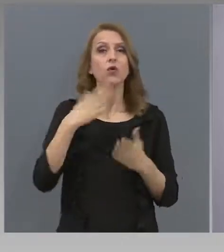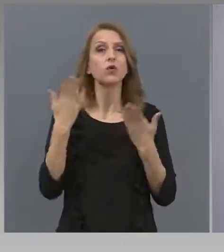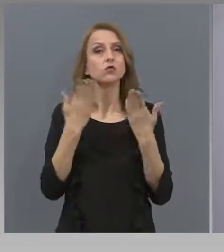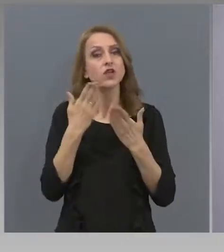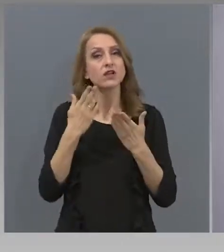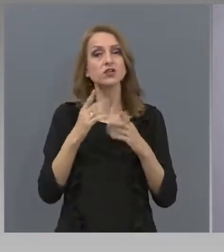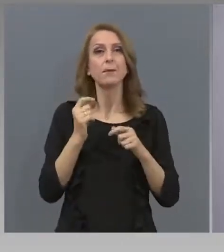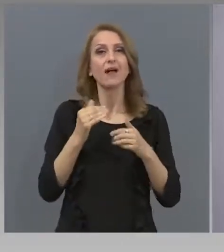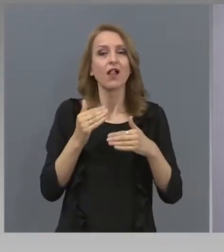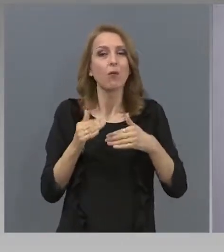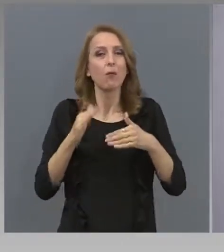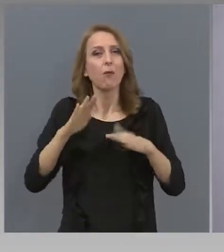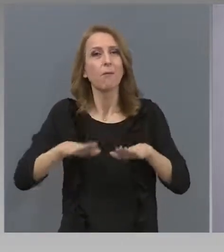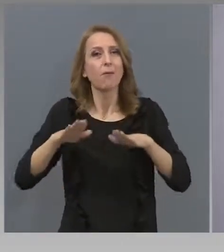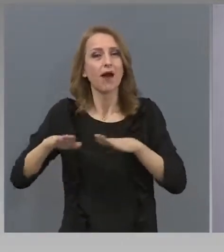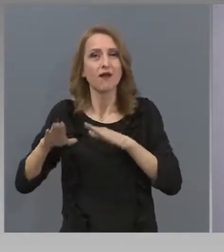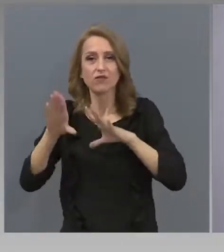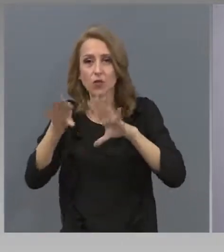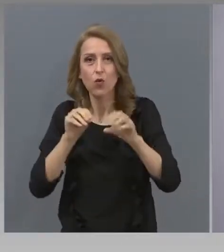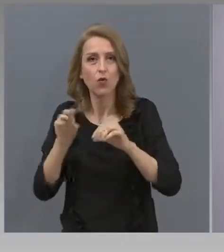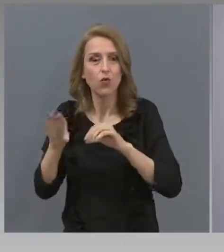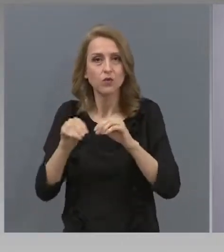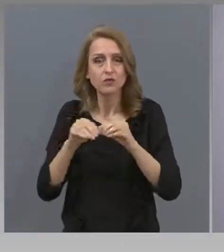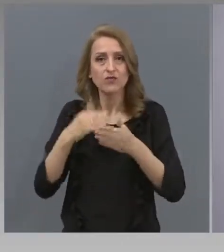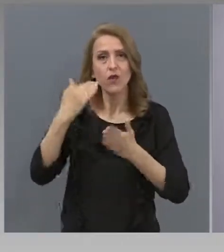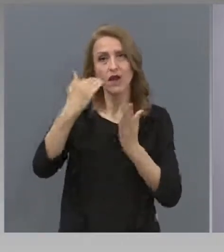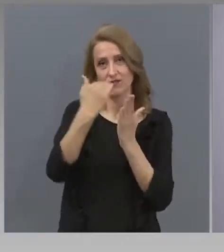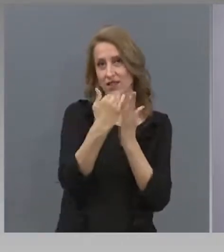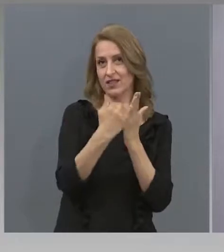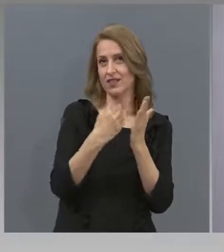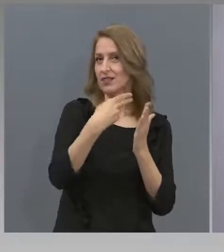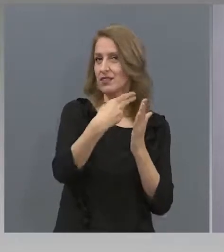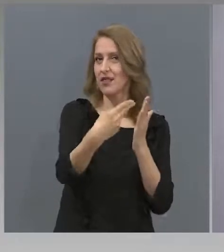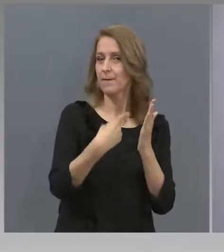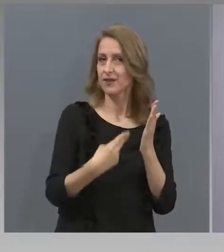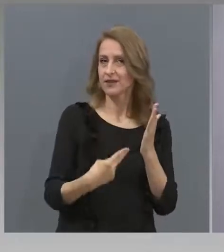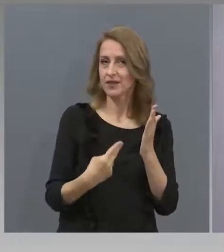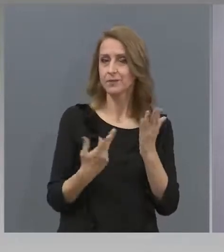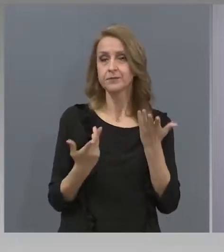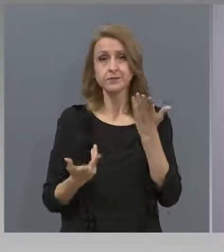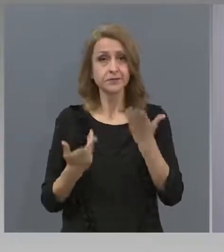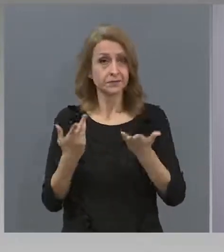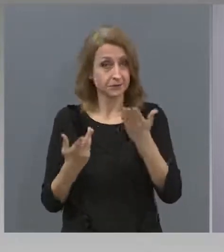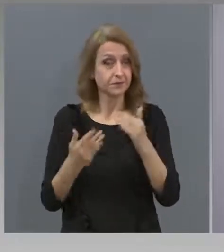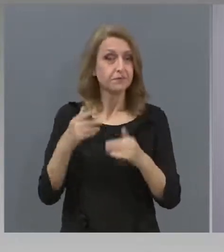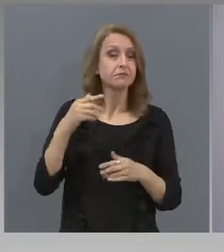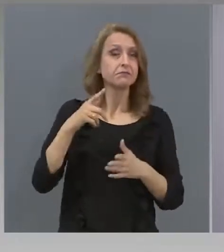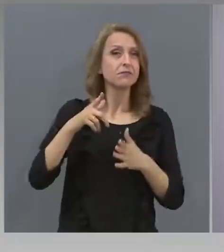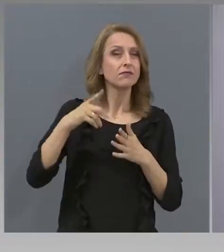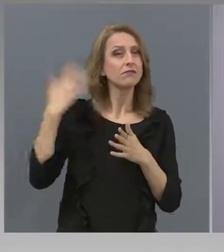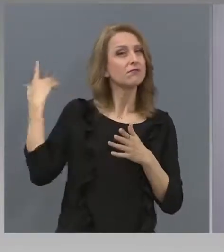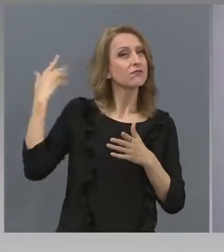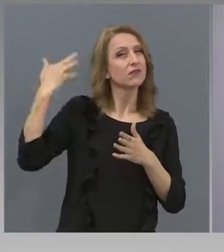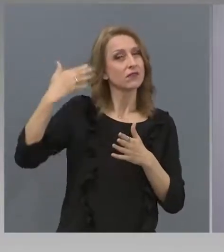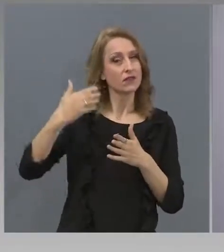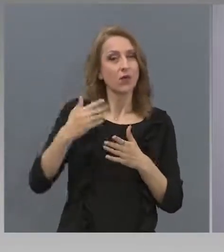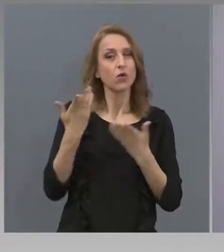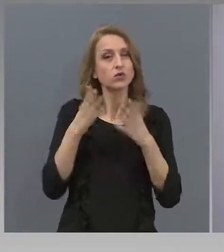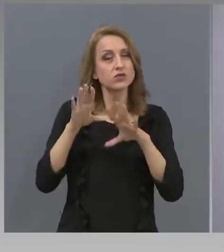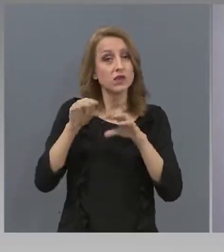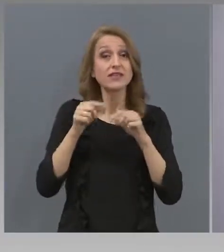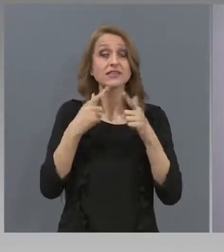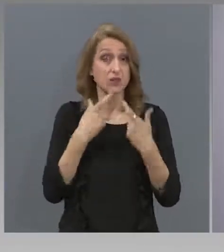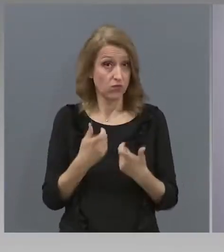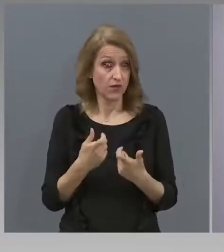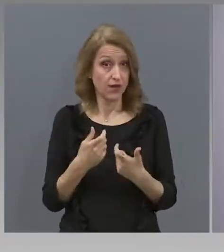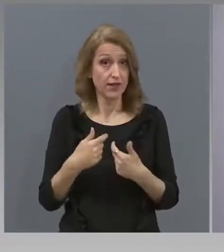нормалното тематично разпределение, времевърх изпределение на темите. Ние